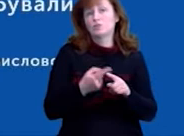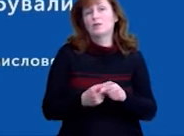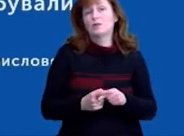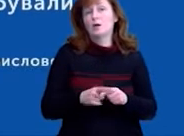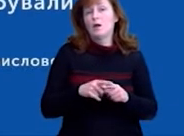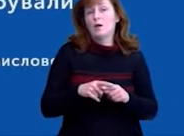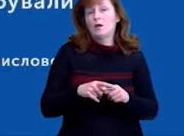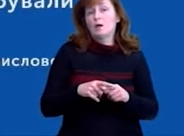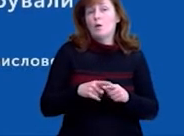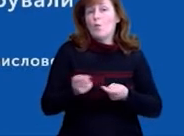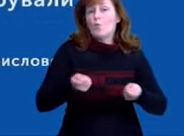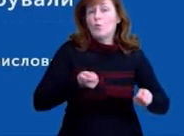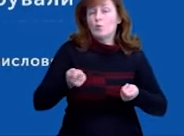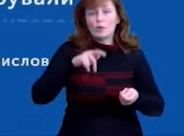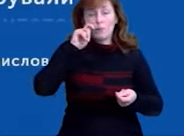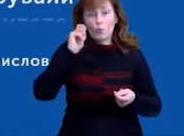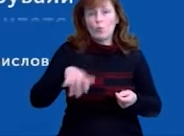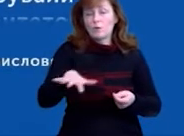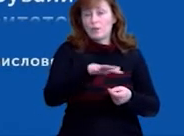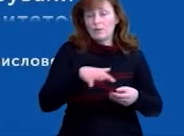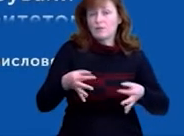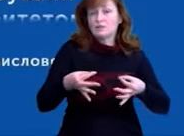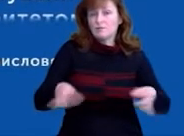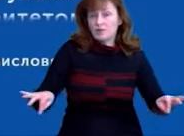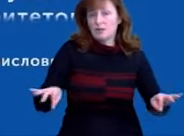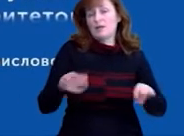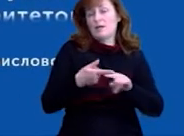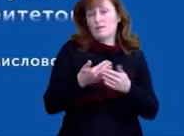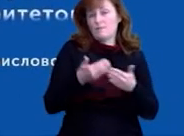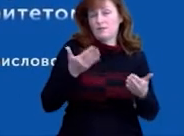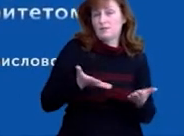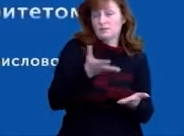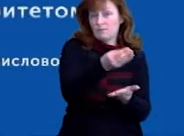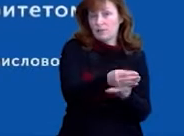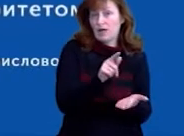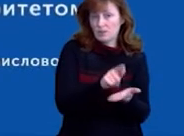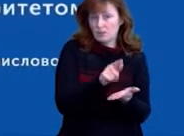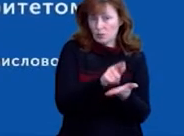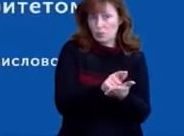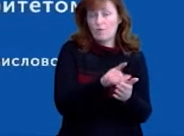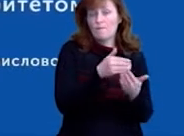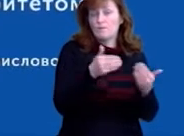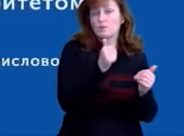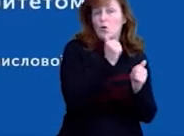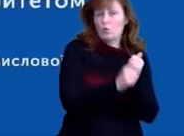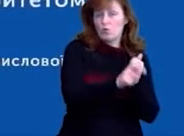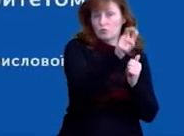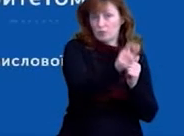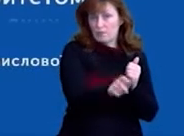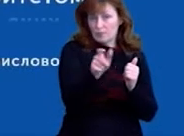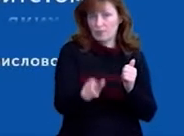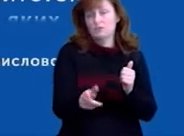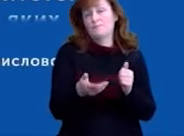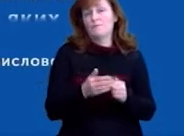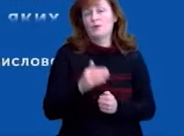звільнив від сплати єдиного соціального внеску на кожного найманого працівника фізичних